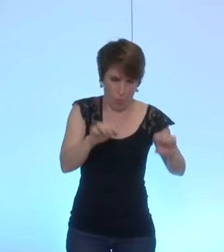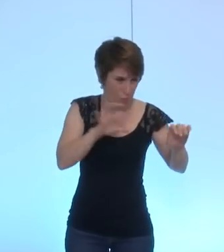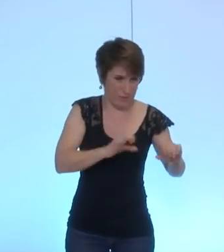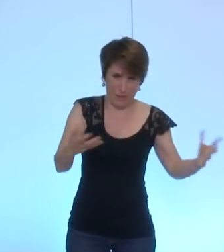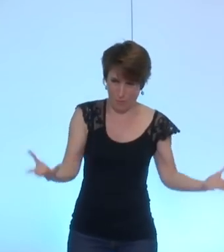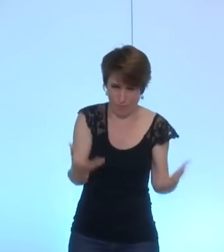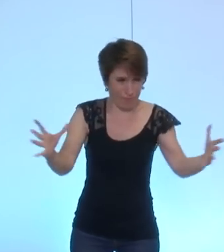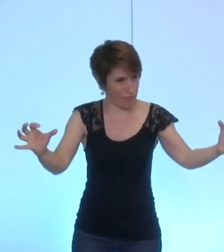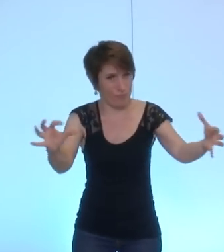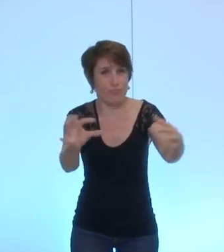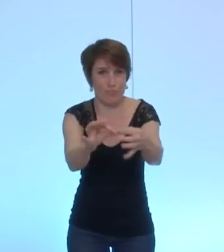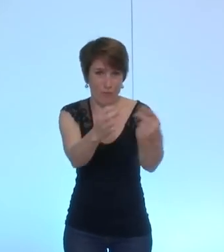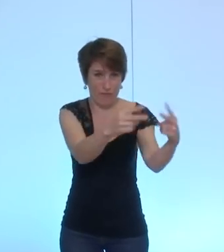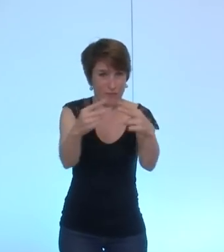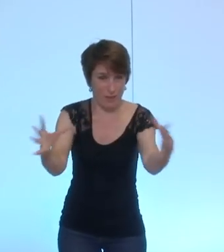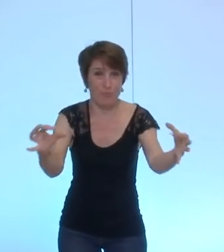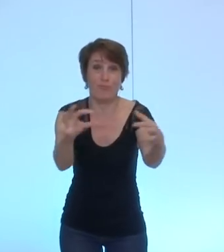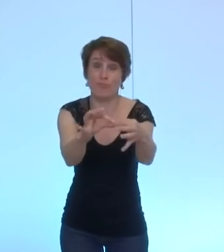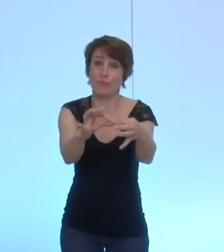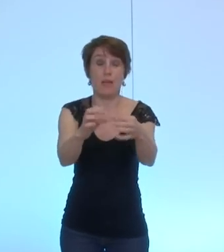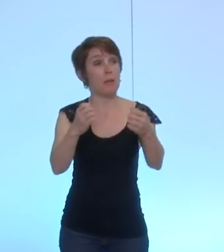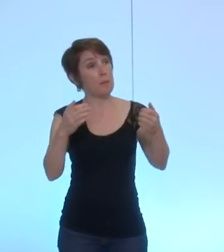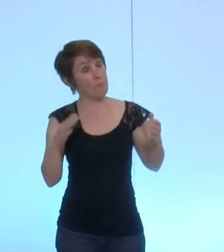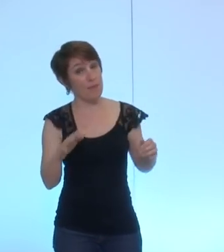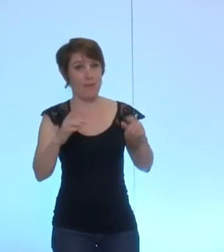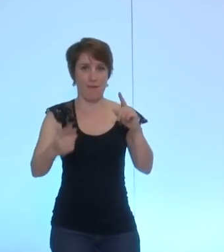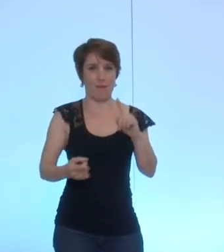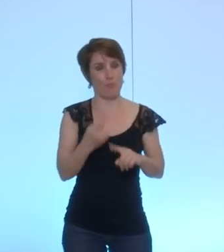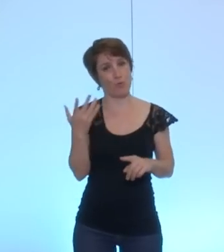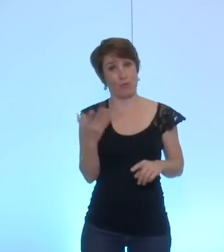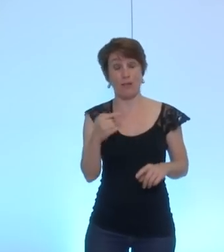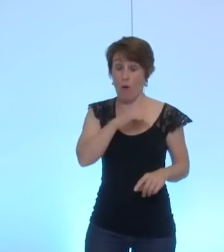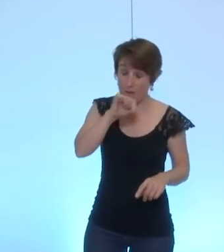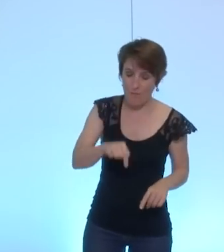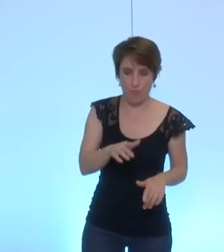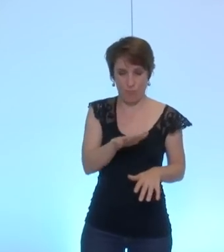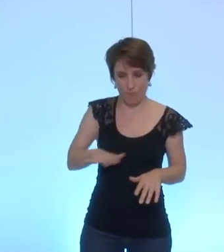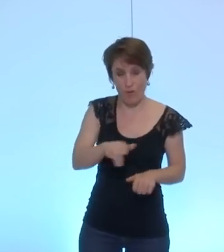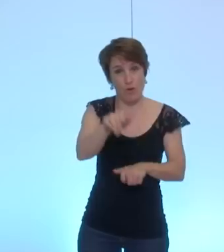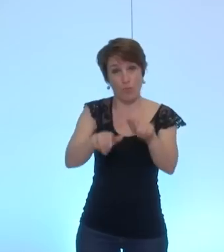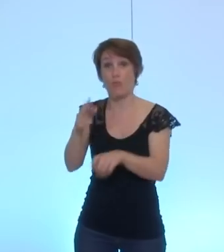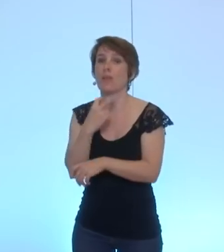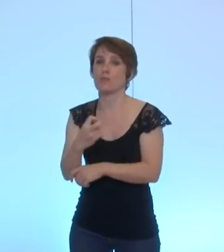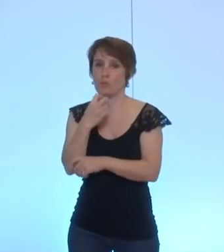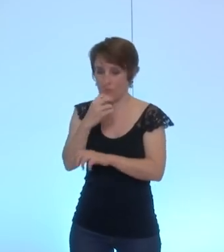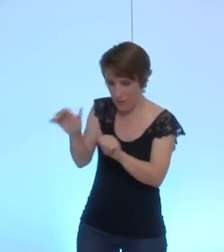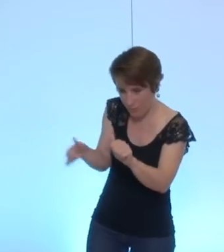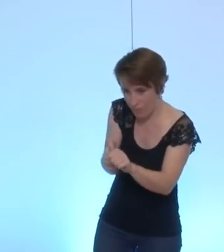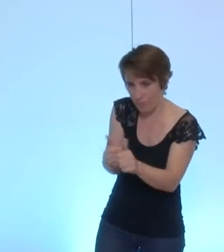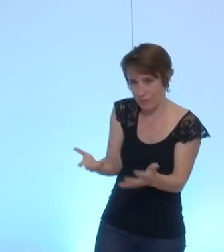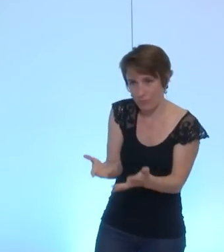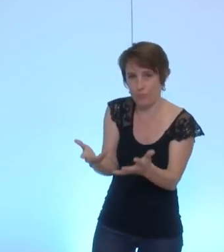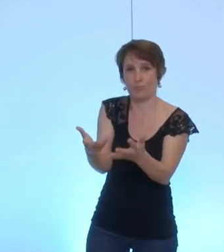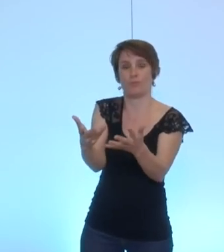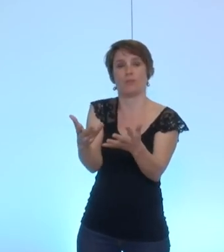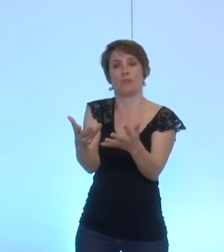à ce que nous restions présents en effet d'abord auprès des populations civiles en tant que maire de Grenoble sans